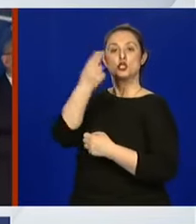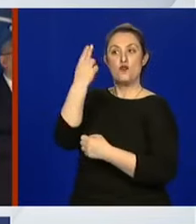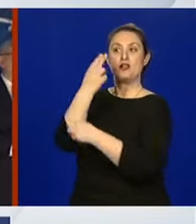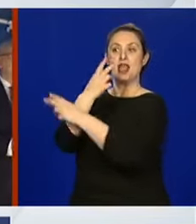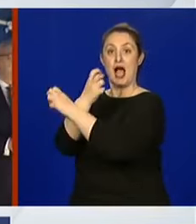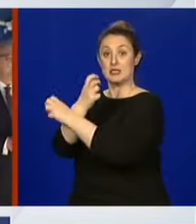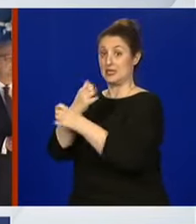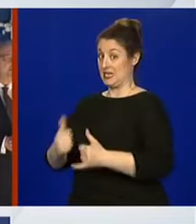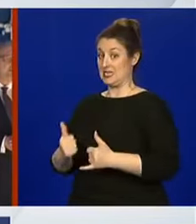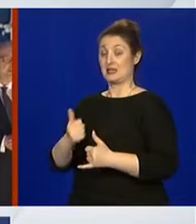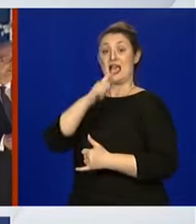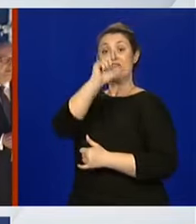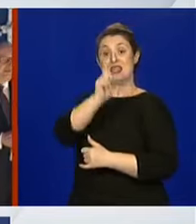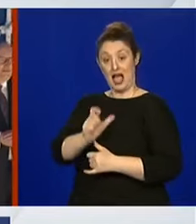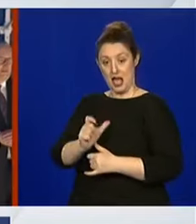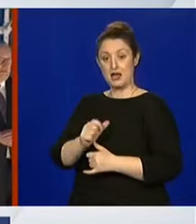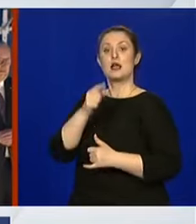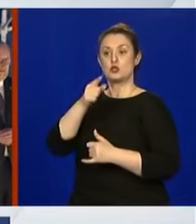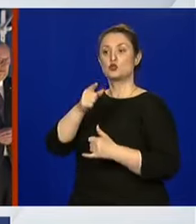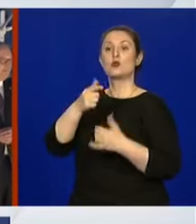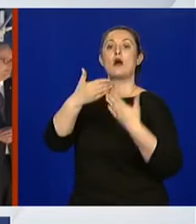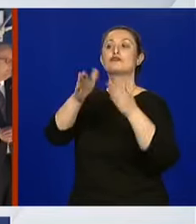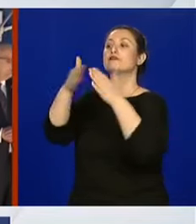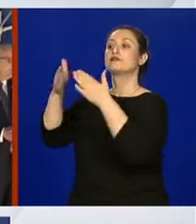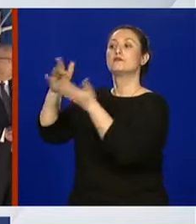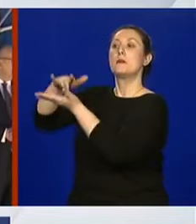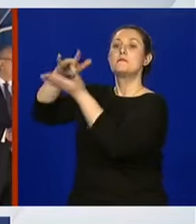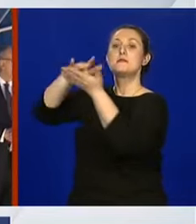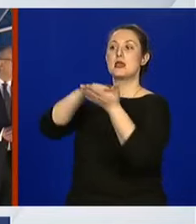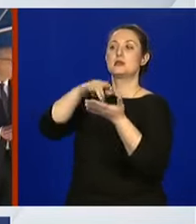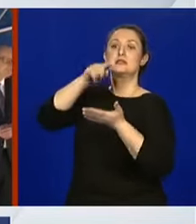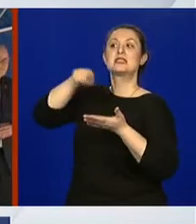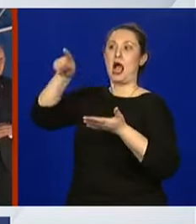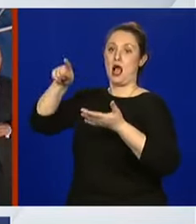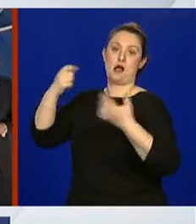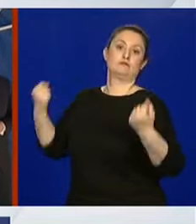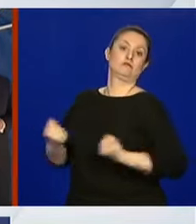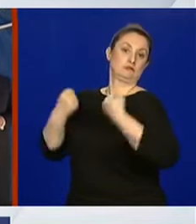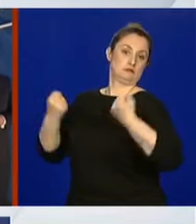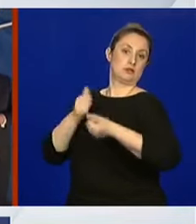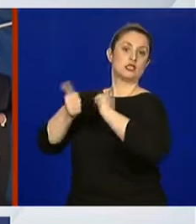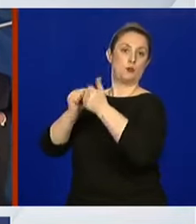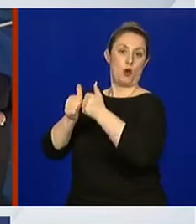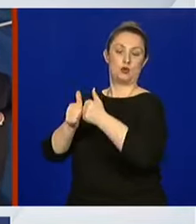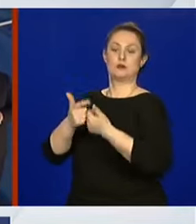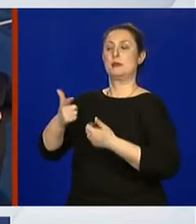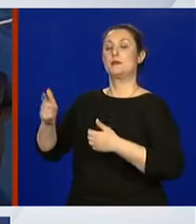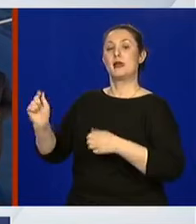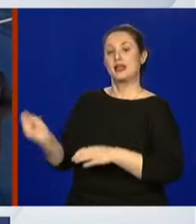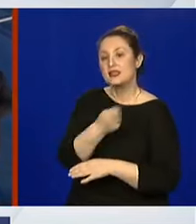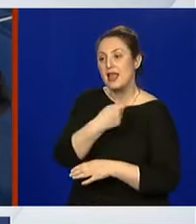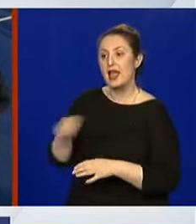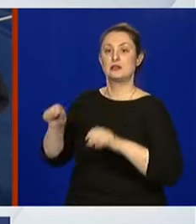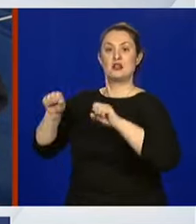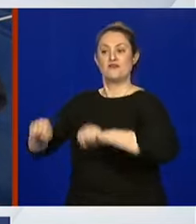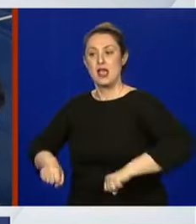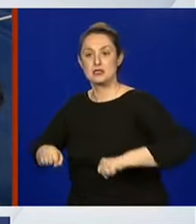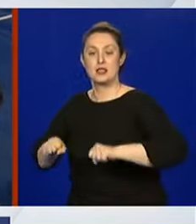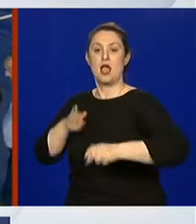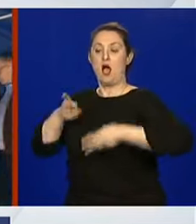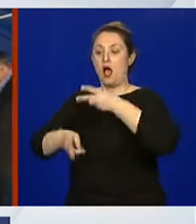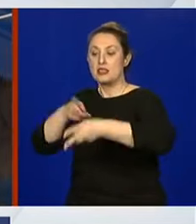su otvorili centre za rekreaciju, pogotovo kad se radi o tenisu, veslanju, atletici, plivanju.